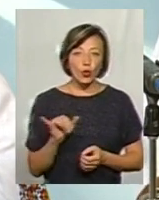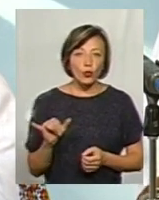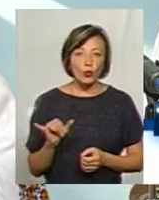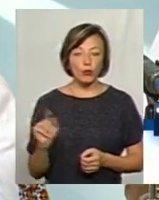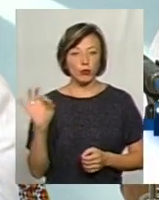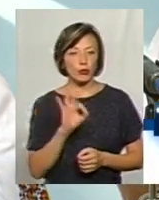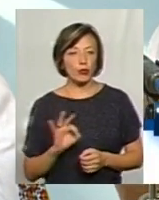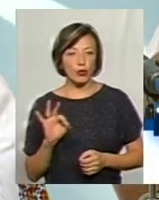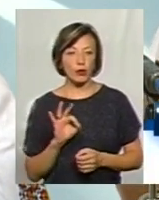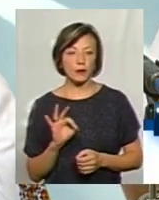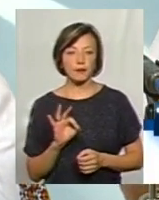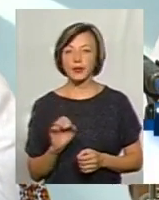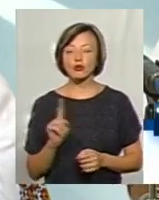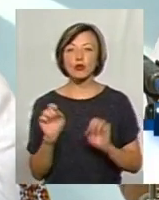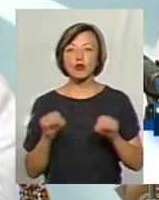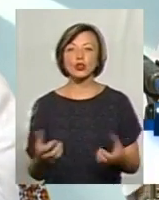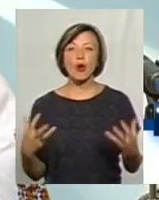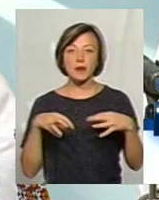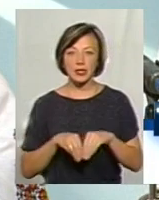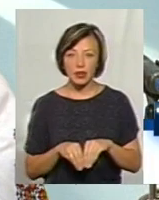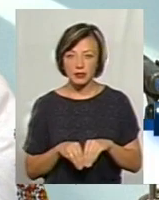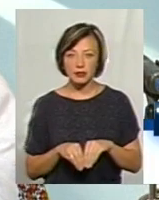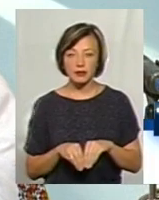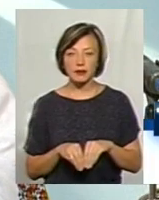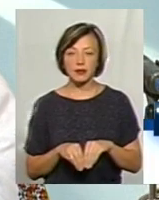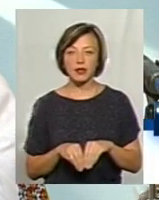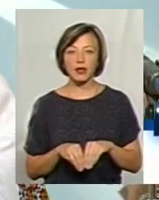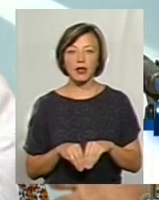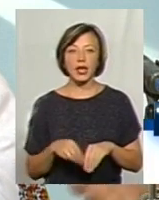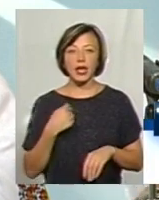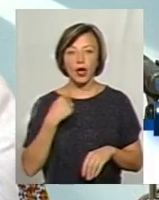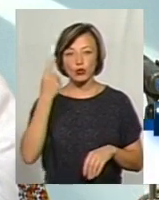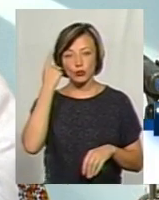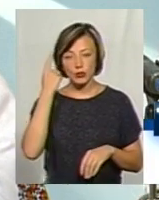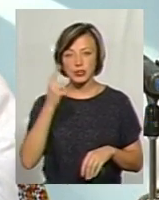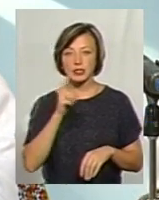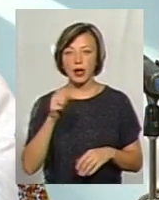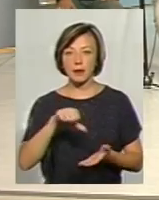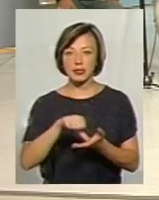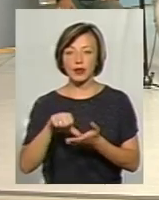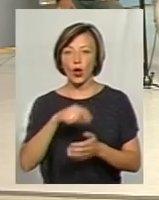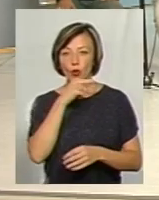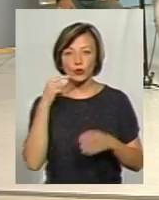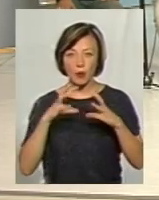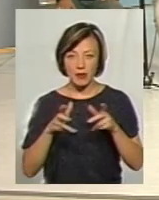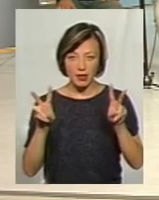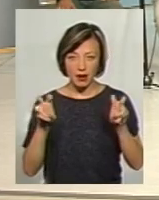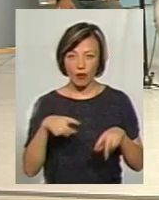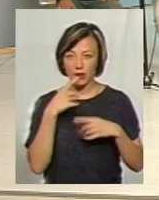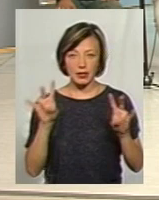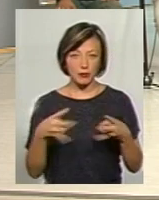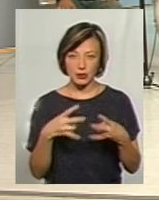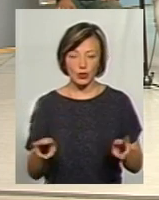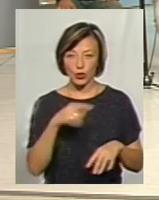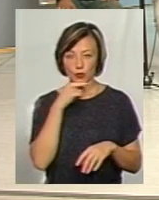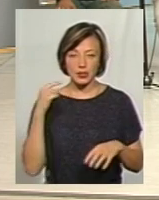Що нас може всіх об'єднати, я думаю, що за представників Руського міра тут говорити не потрібно.